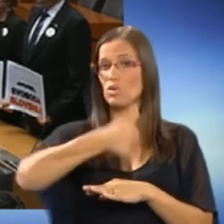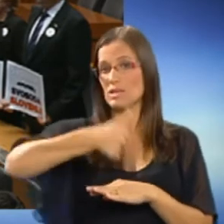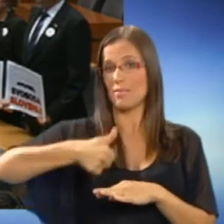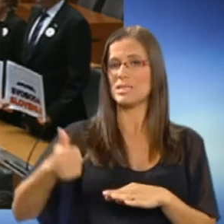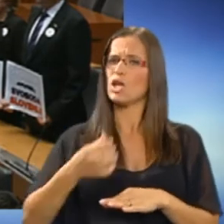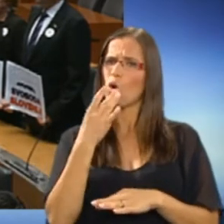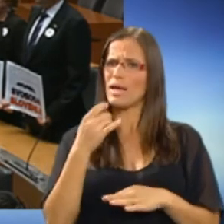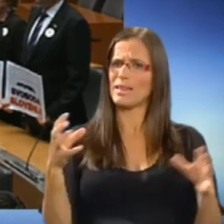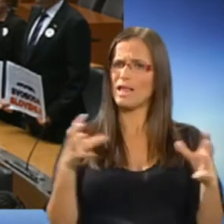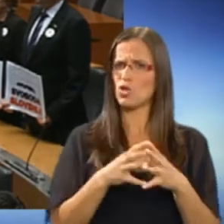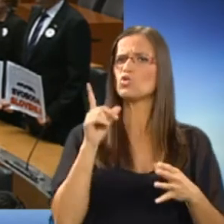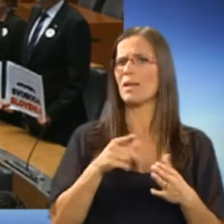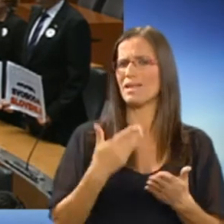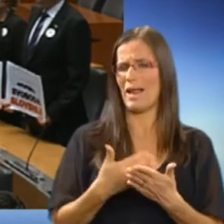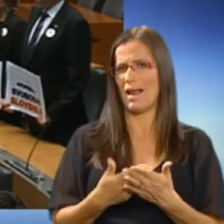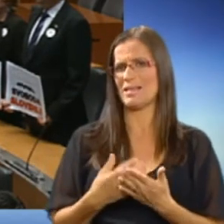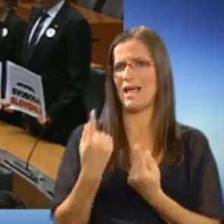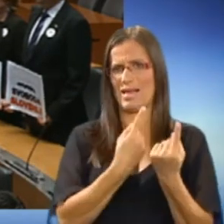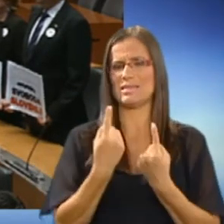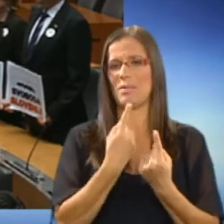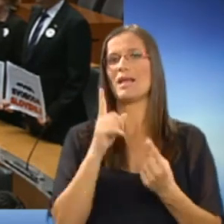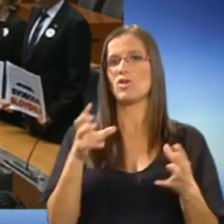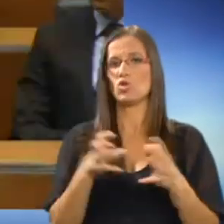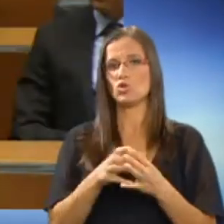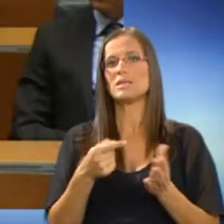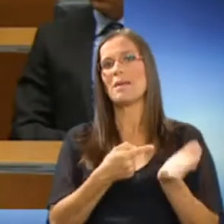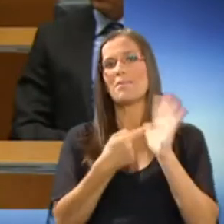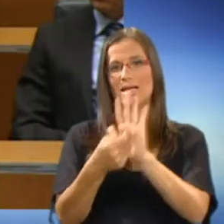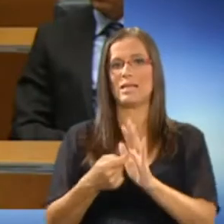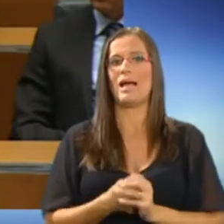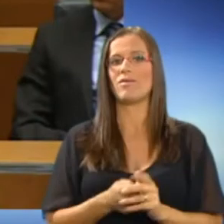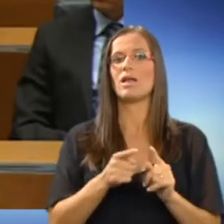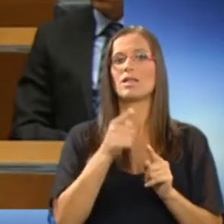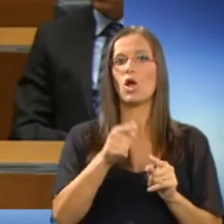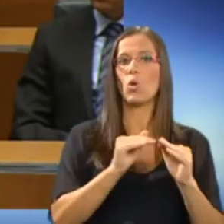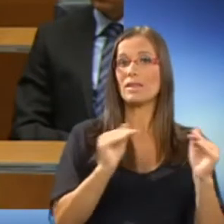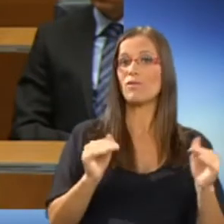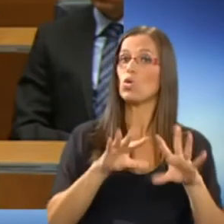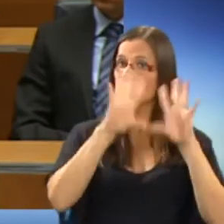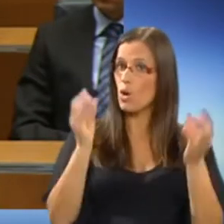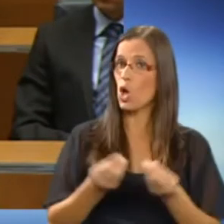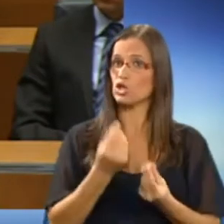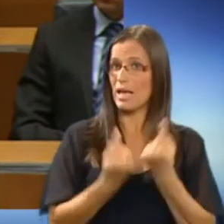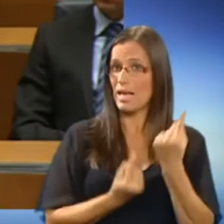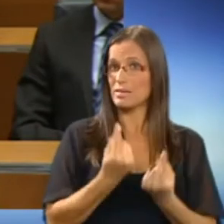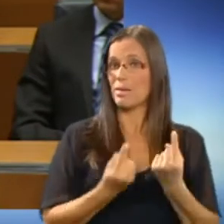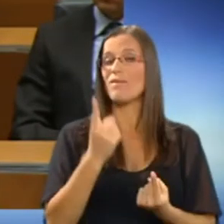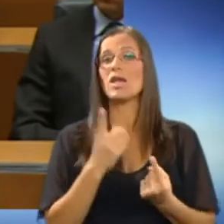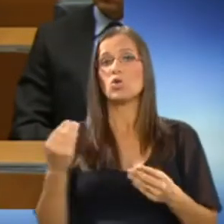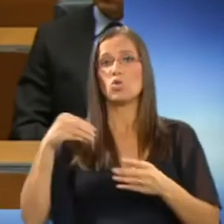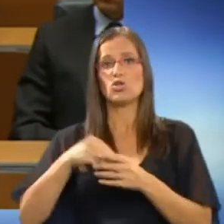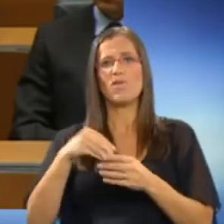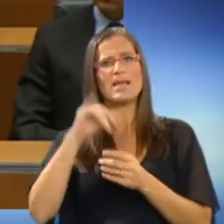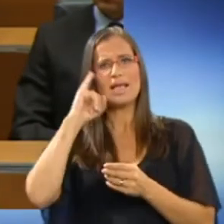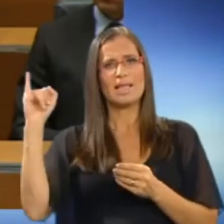družbe in se realna razmerja v družbi vanj preslikavajo. Tako nivo splošne razprave in vključevanje